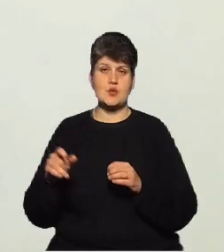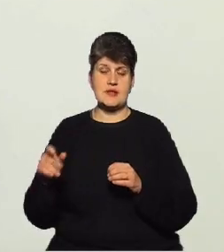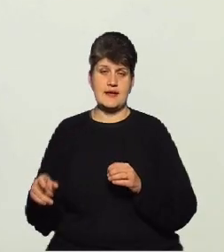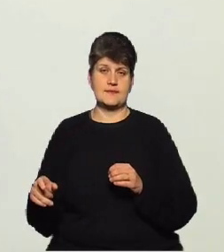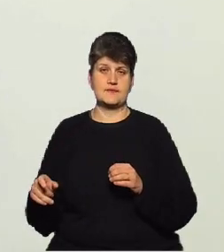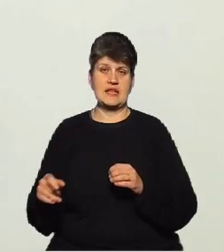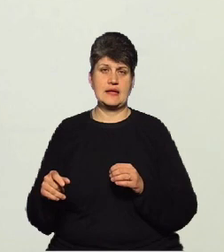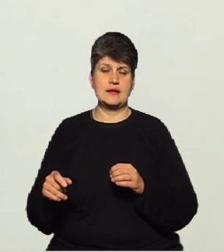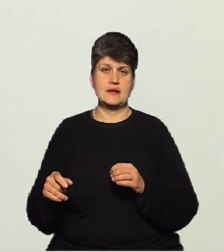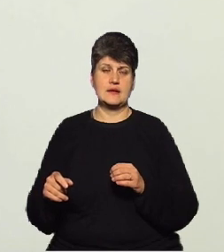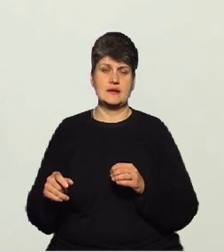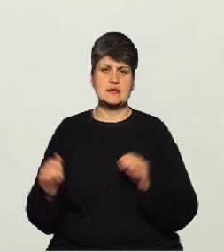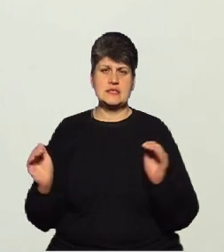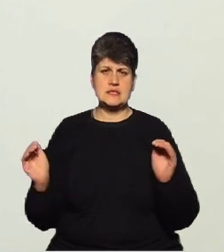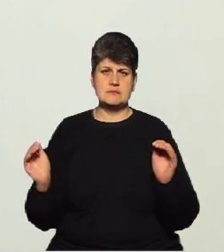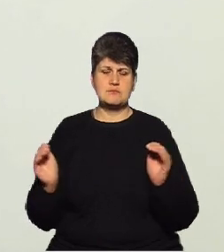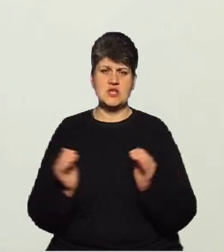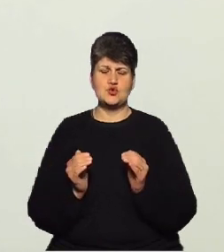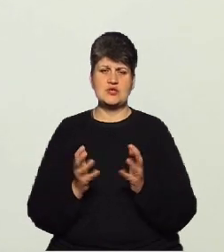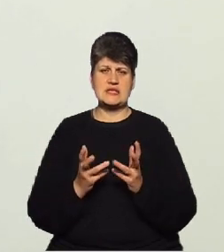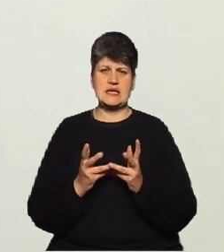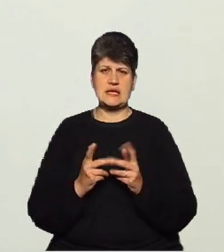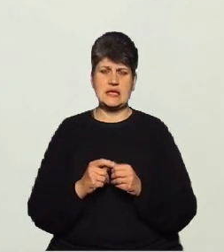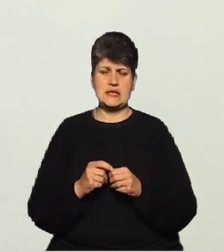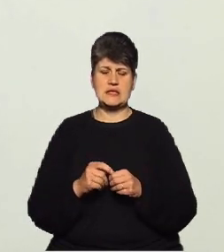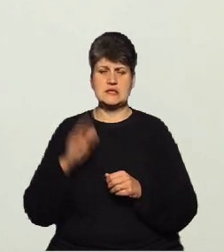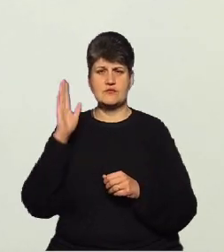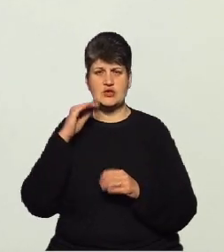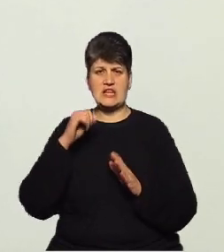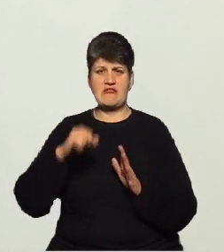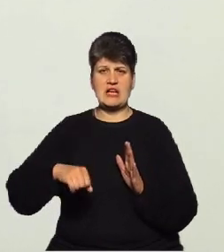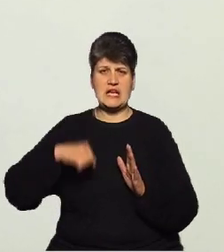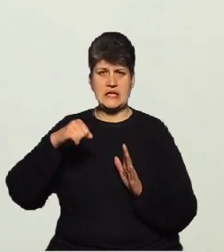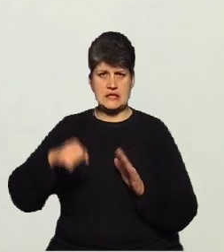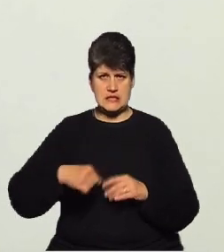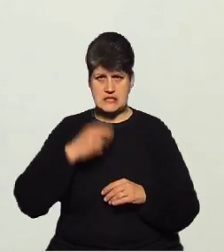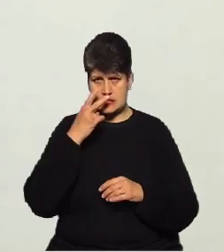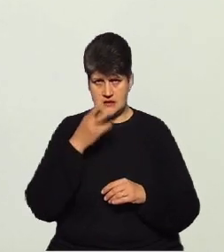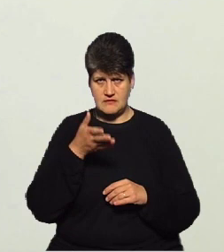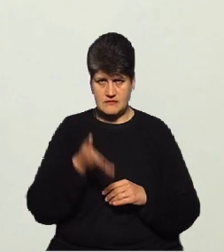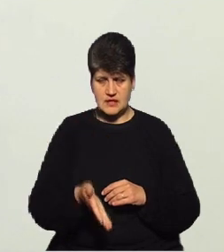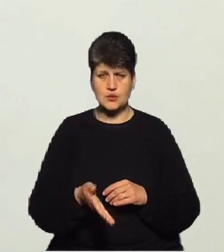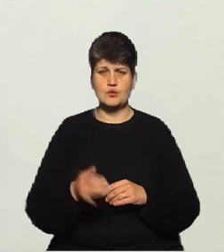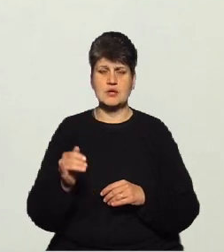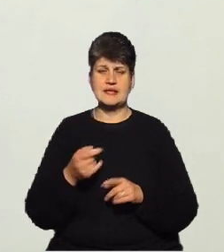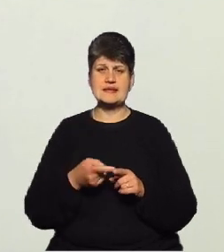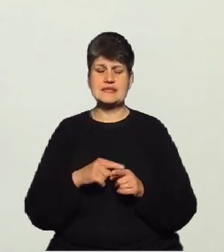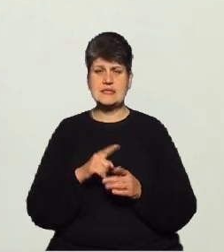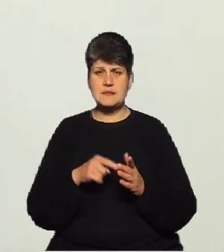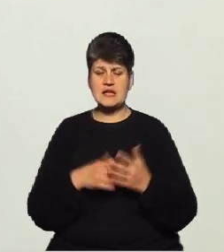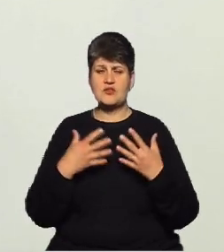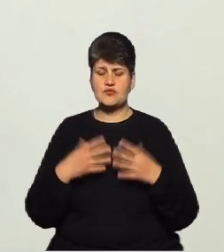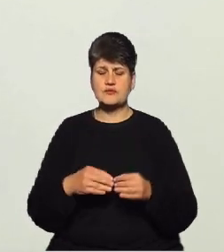різко зменшується кількість води і в Криницях, що дуже помітно. І це питання вже стоїть. І